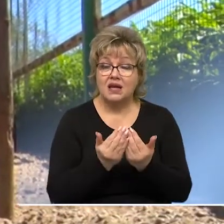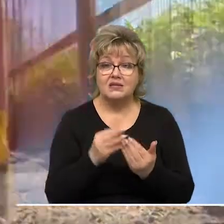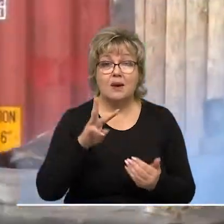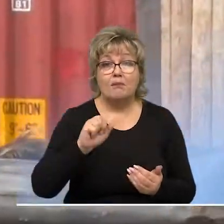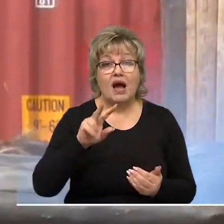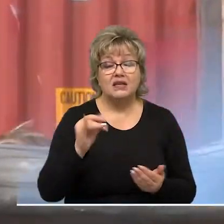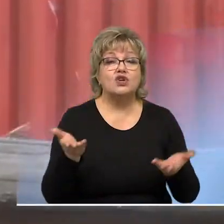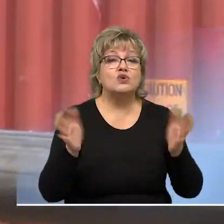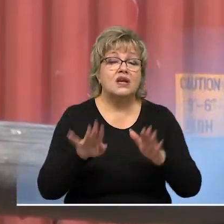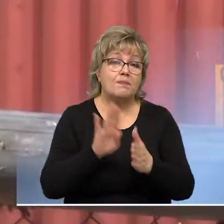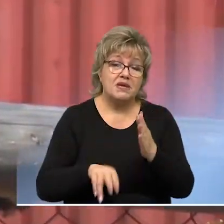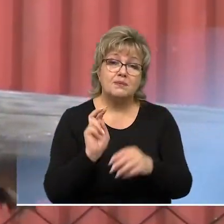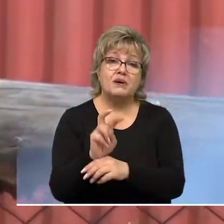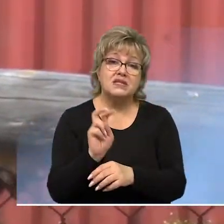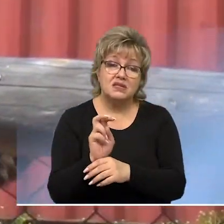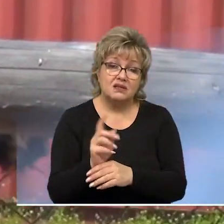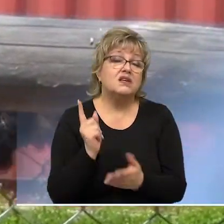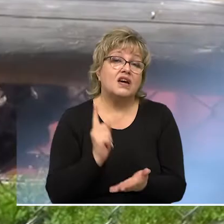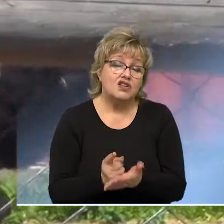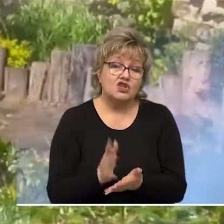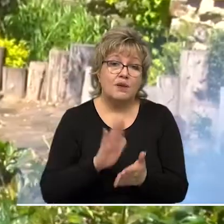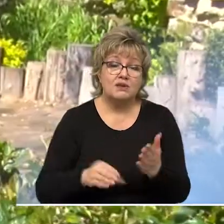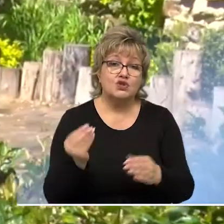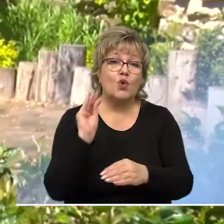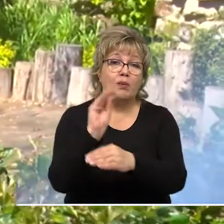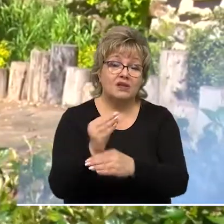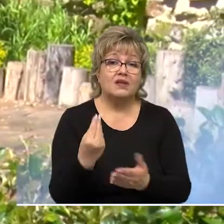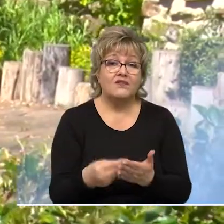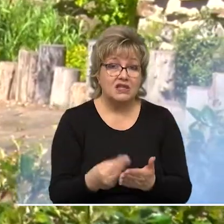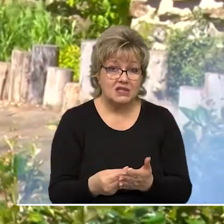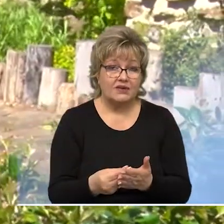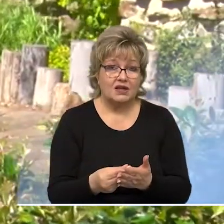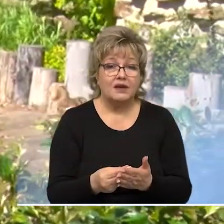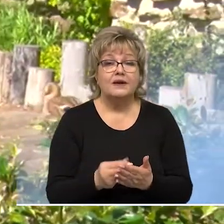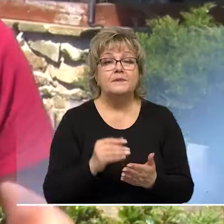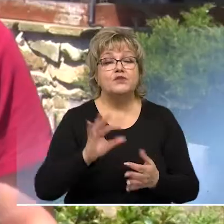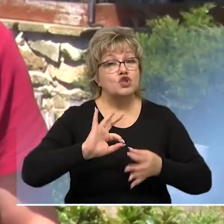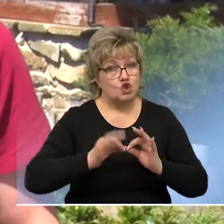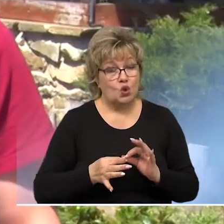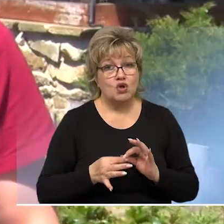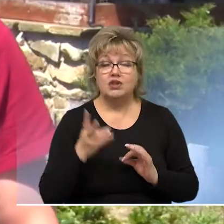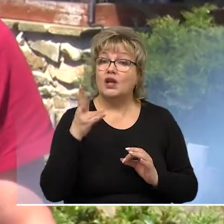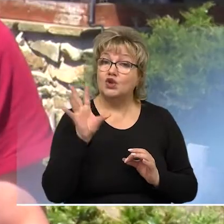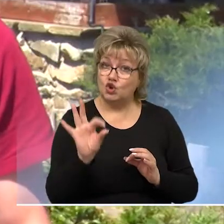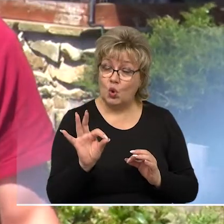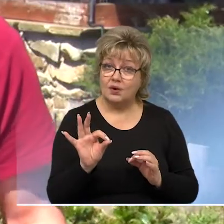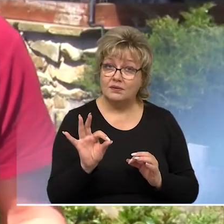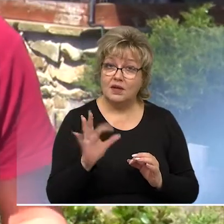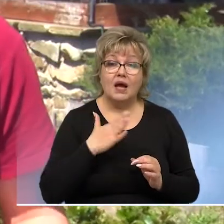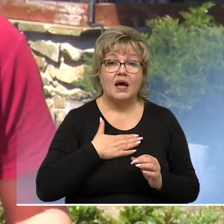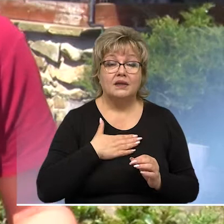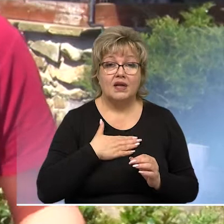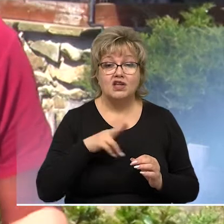самоизоляции «Малинки» остались без посетителей и, следовательно, без дополнительного финансирования. Конечно, сложно, но